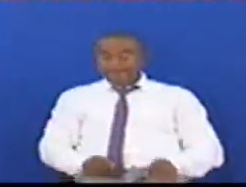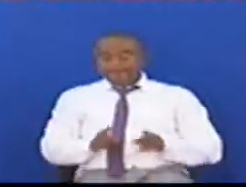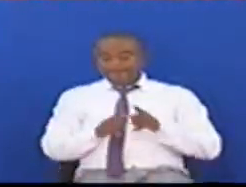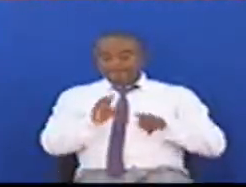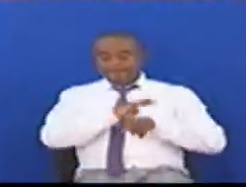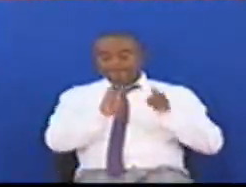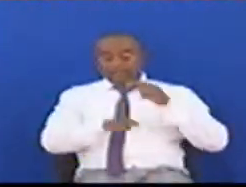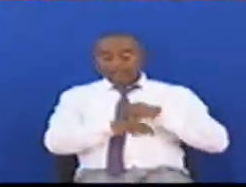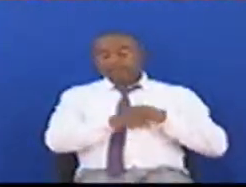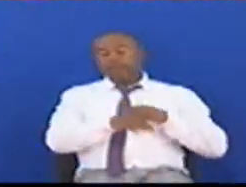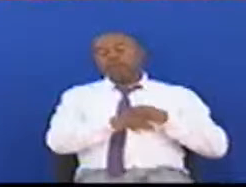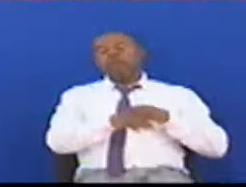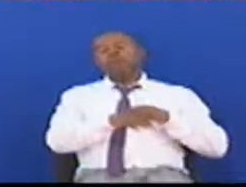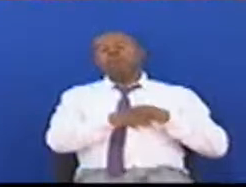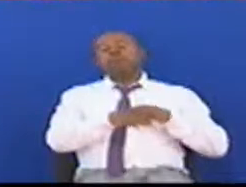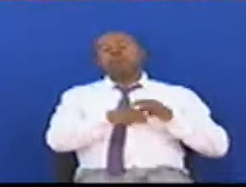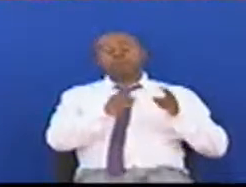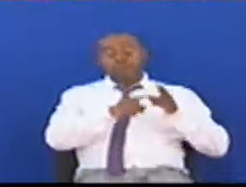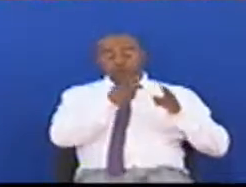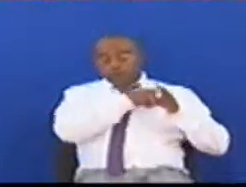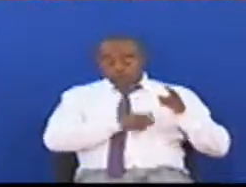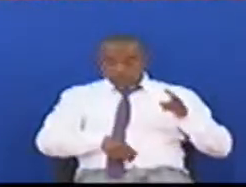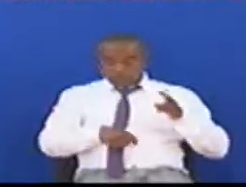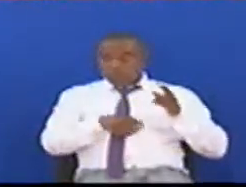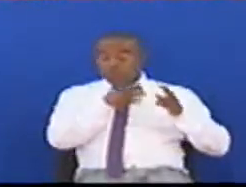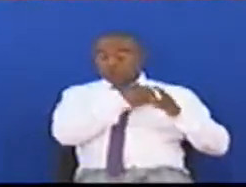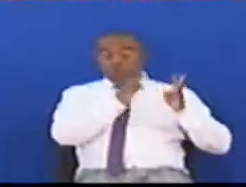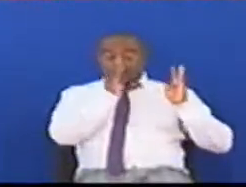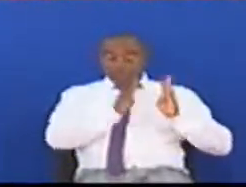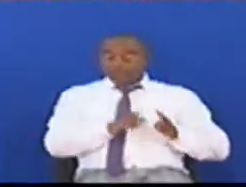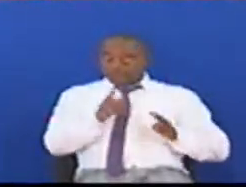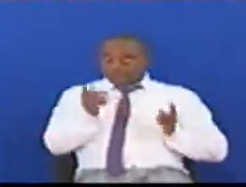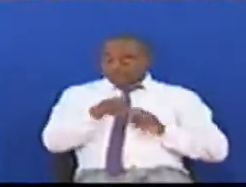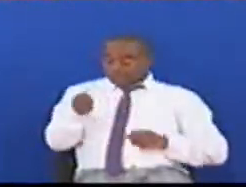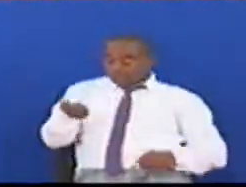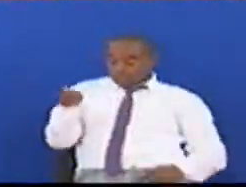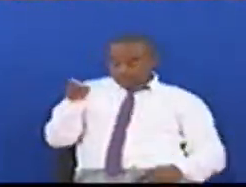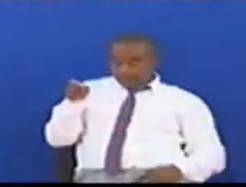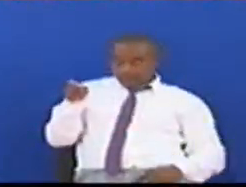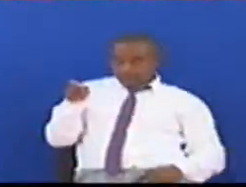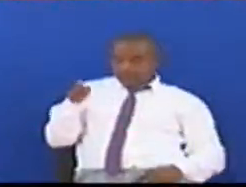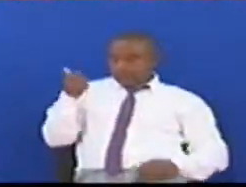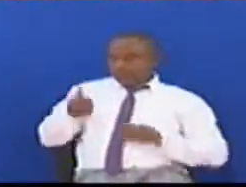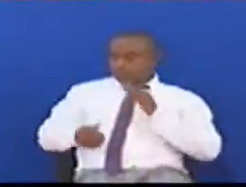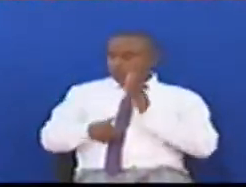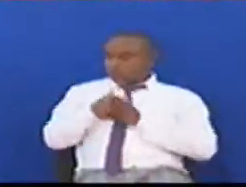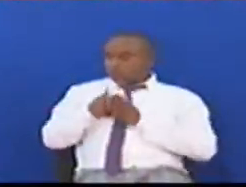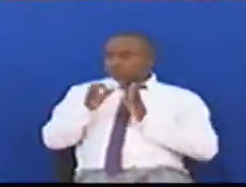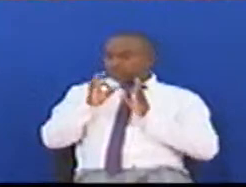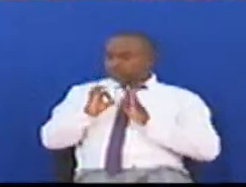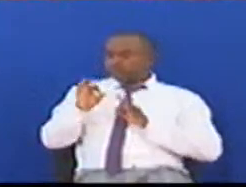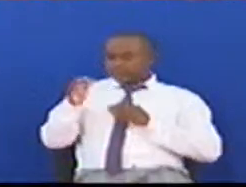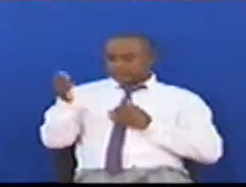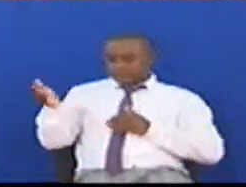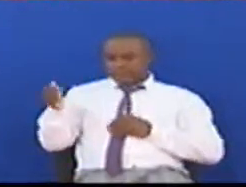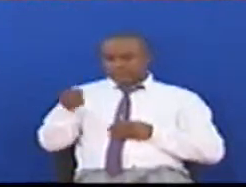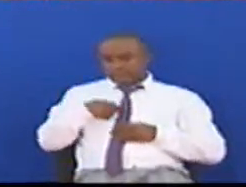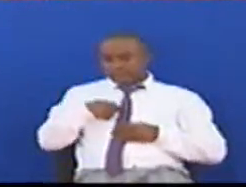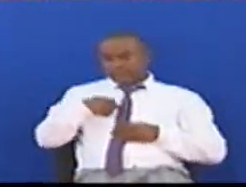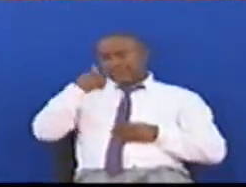Wa Raisi Wazirimku Pamuja Nawewe Mwishimewa Speaker Kwa Uongozi Ambao Niwamfano Na Hakika